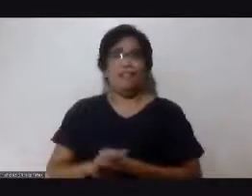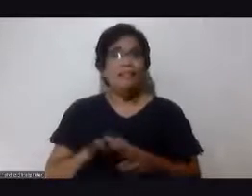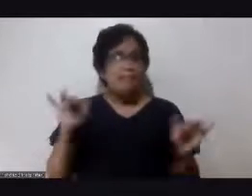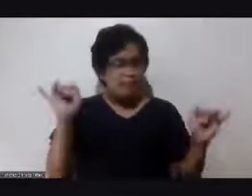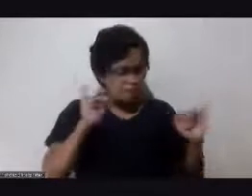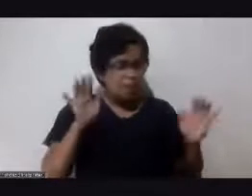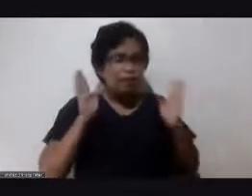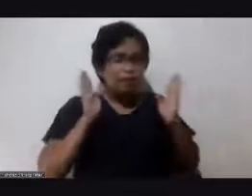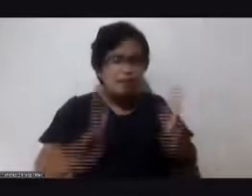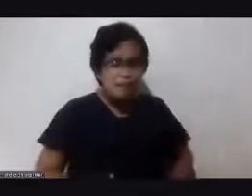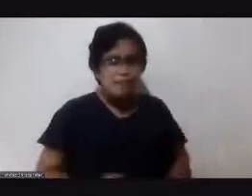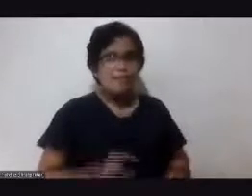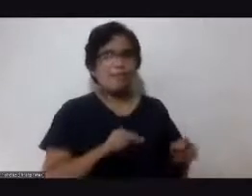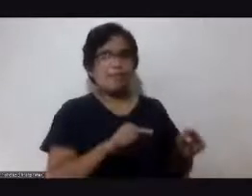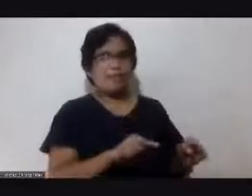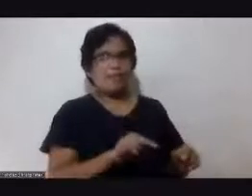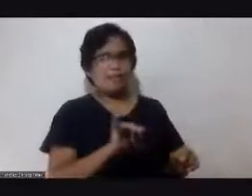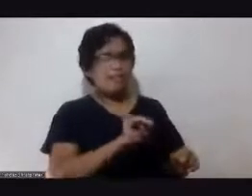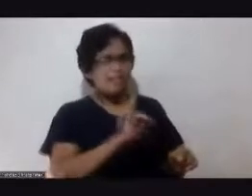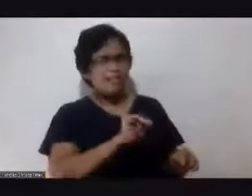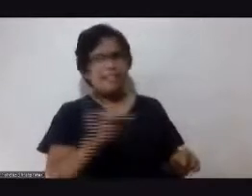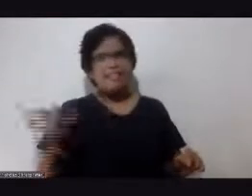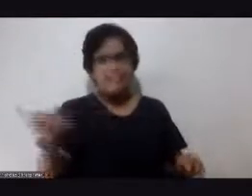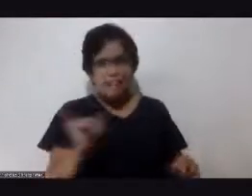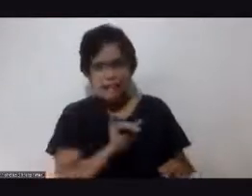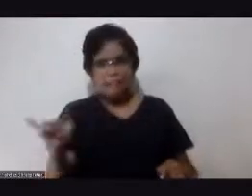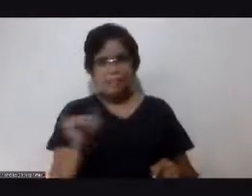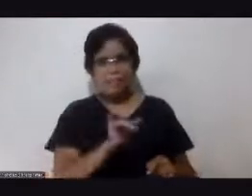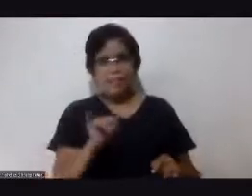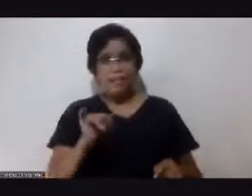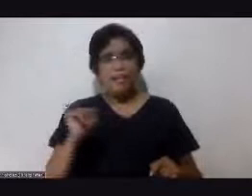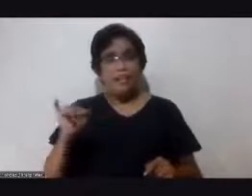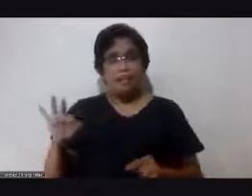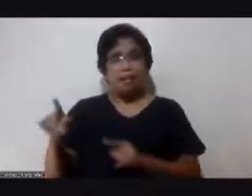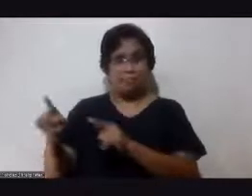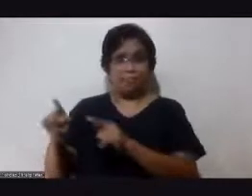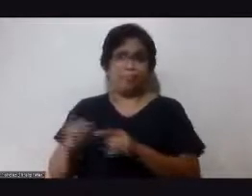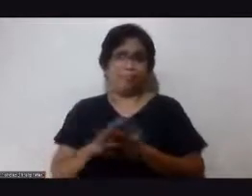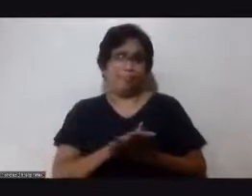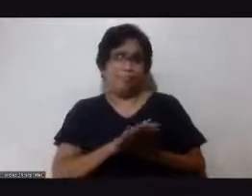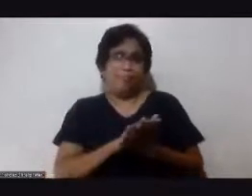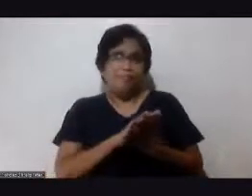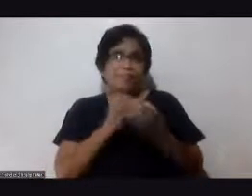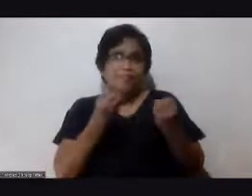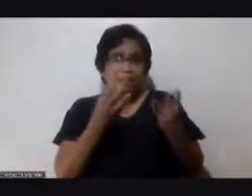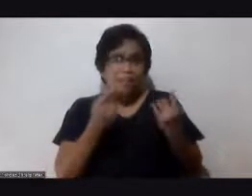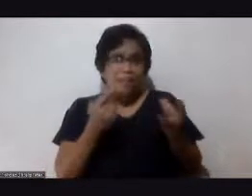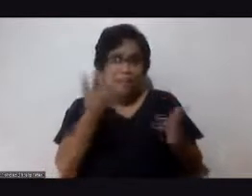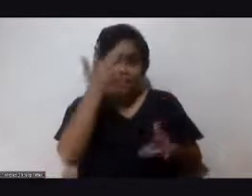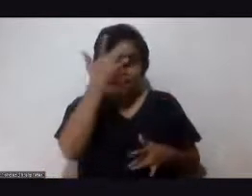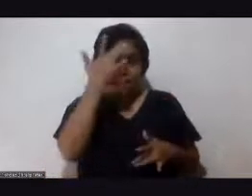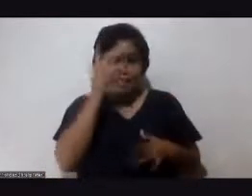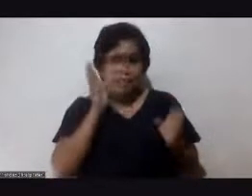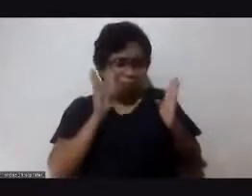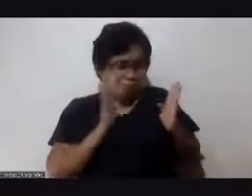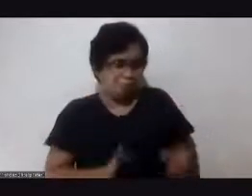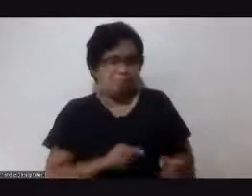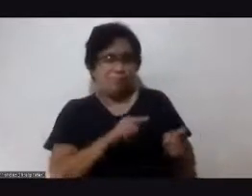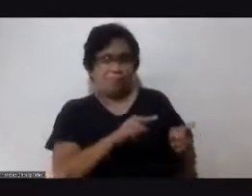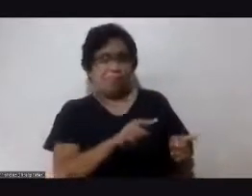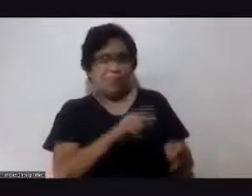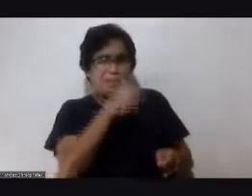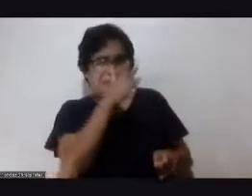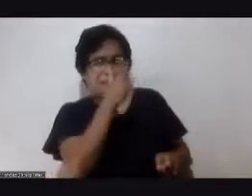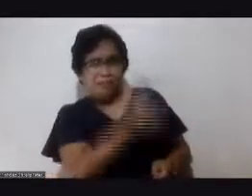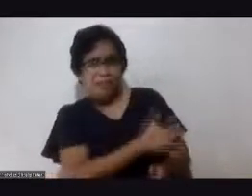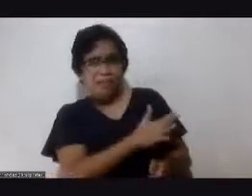sumasalamin sa ating pagkatao kung kakarag-karag na yung katawan natin pinabayaan ba natin ito